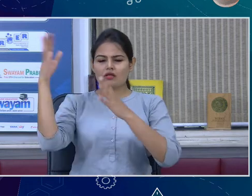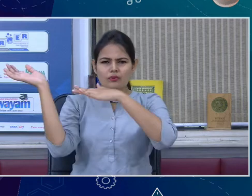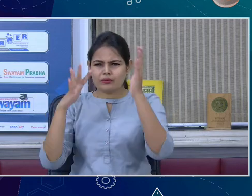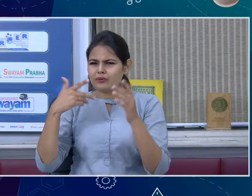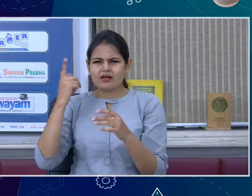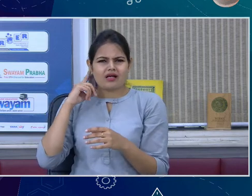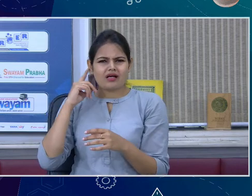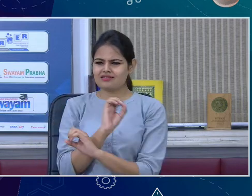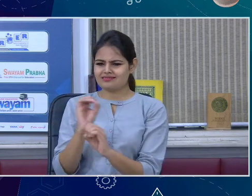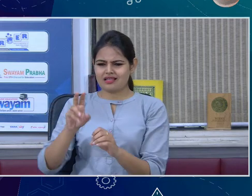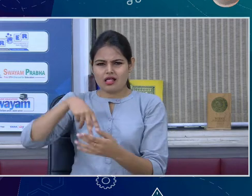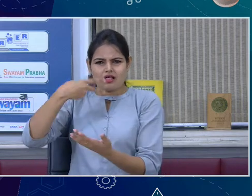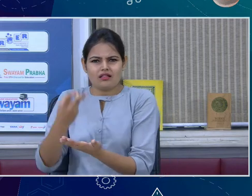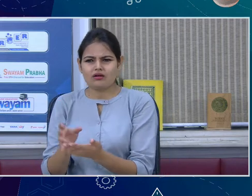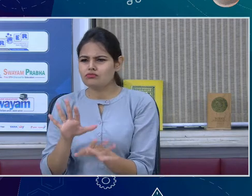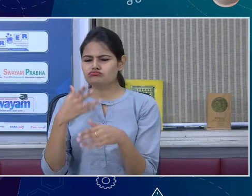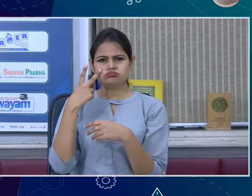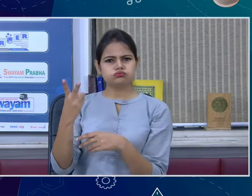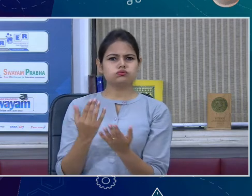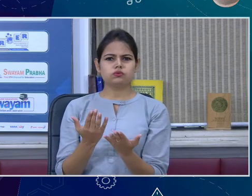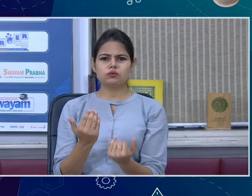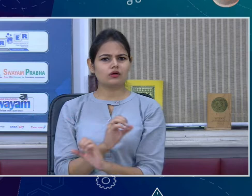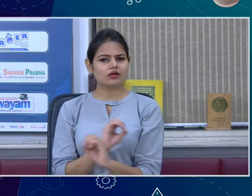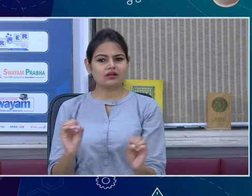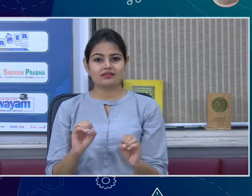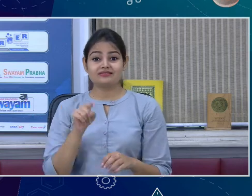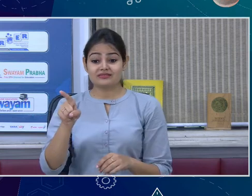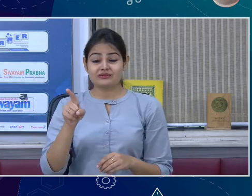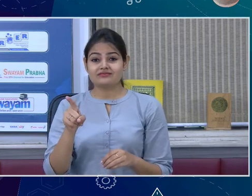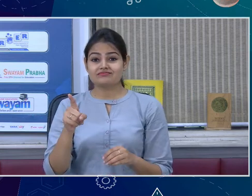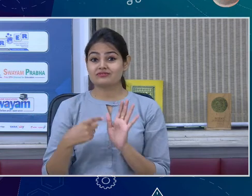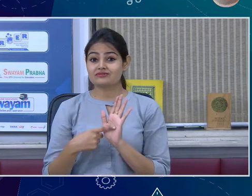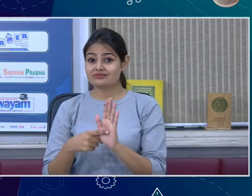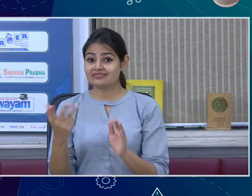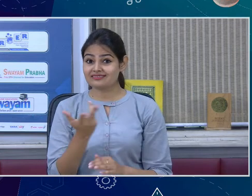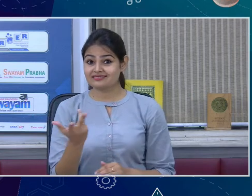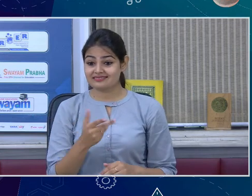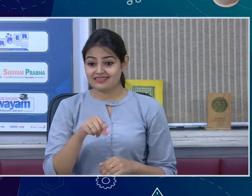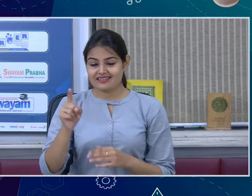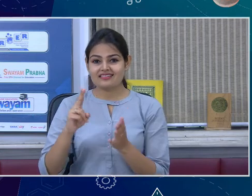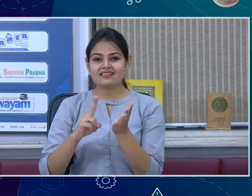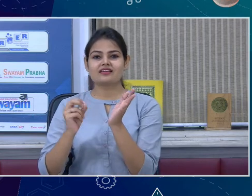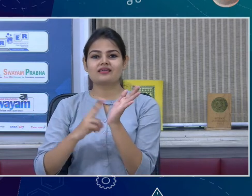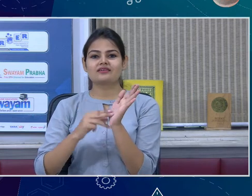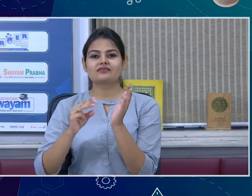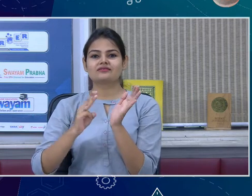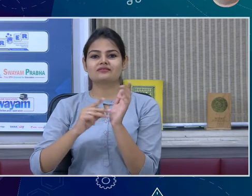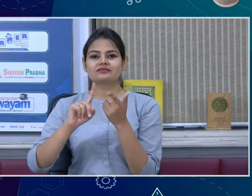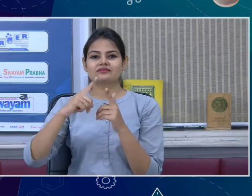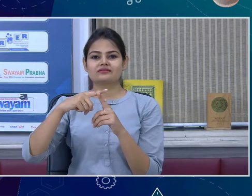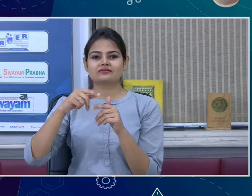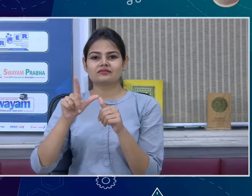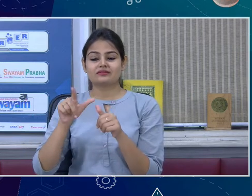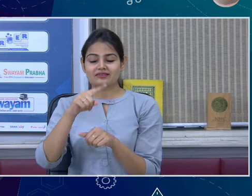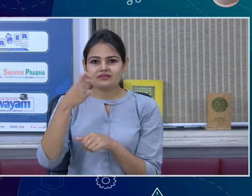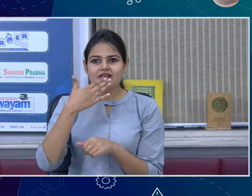or you can't be in any way so these are some of the indications which we can to this child दे सकते हैं, इस रहां समझ